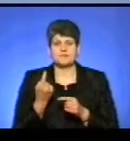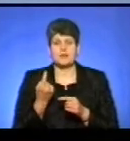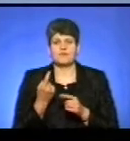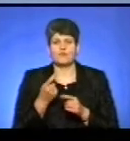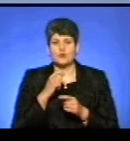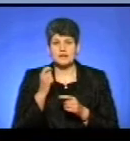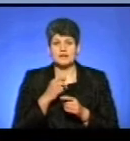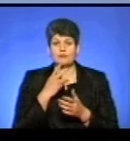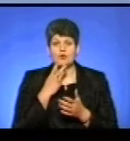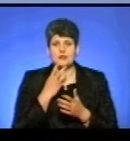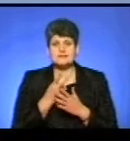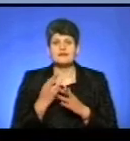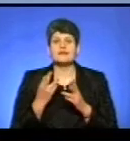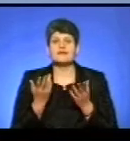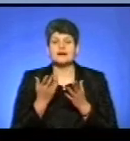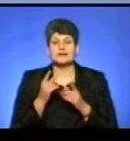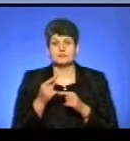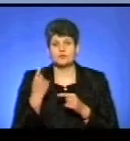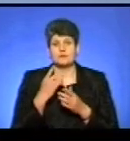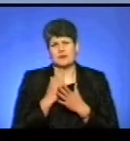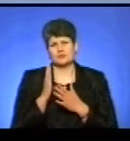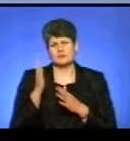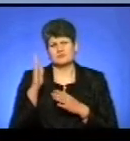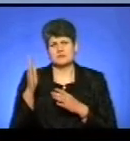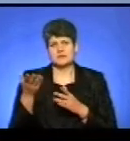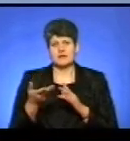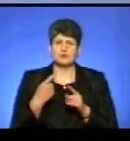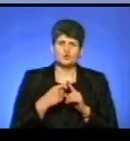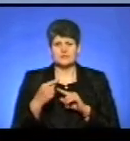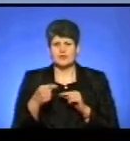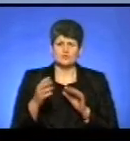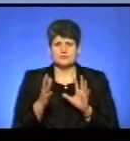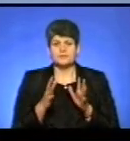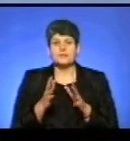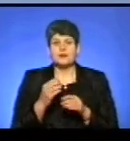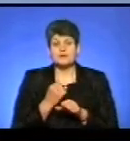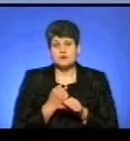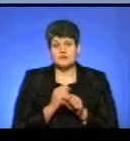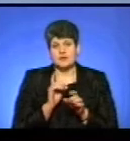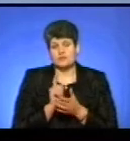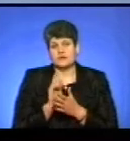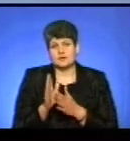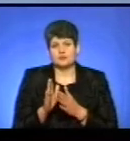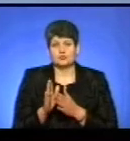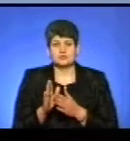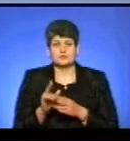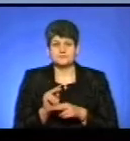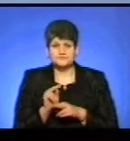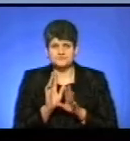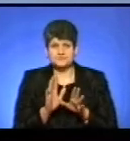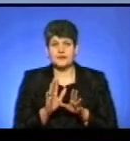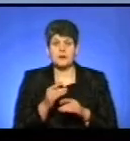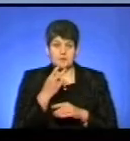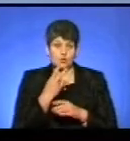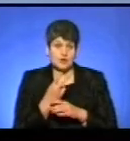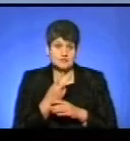Тернопільської області, яка б вона мала бути в перспективі. Так, ну, плюс-мінус, відповідно, до опрацювання повинні бути однозначні якісь по самому процесі. Але ми